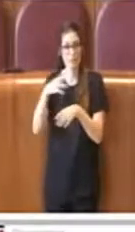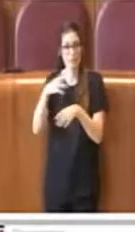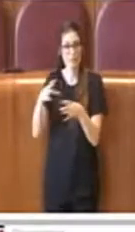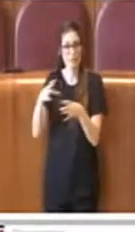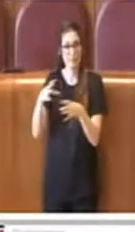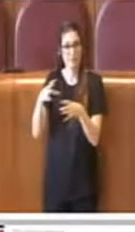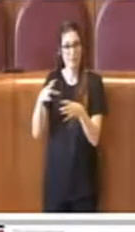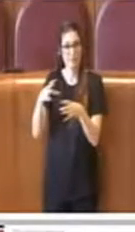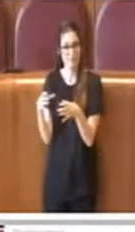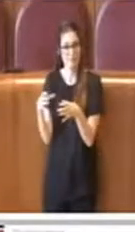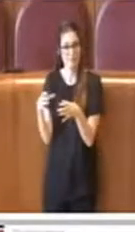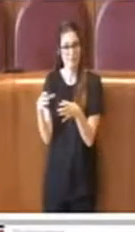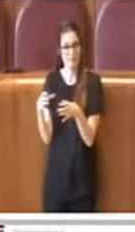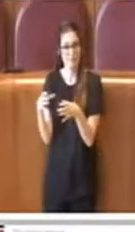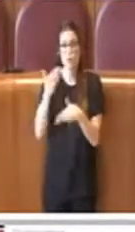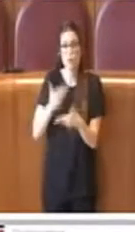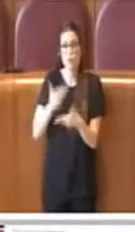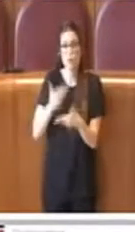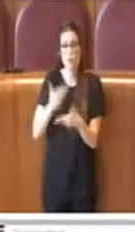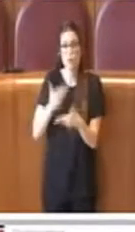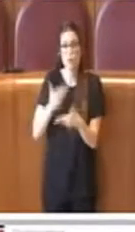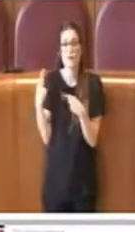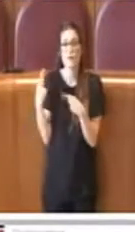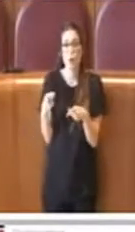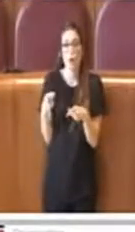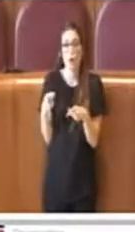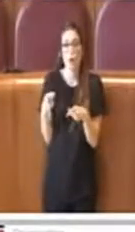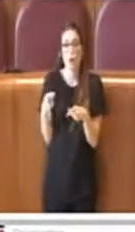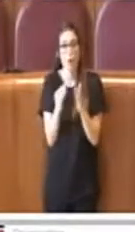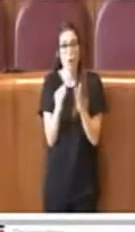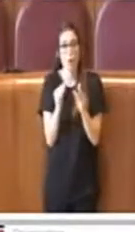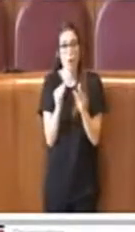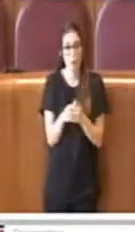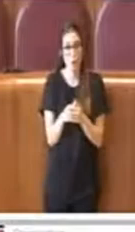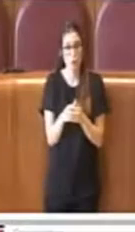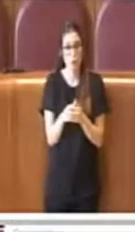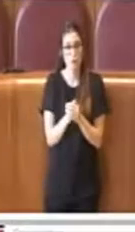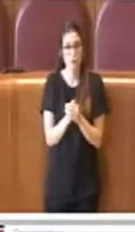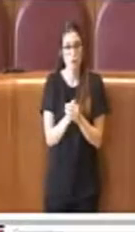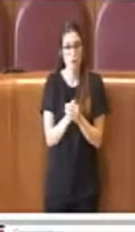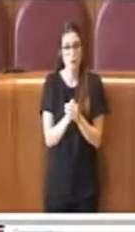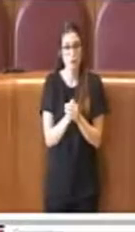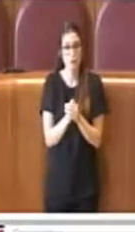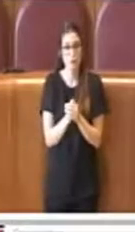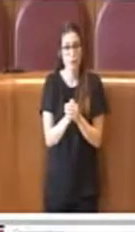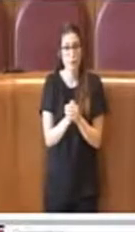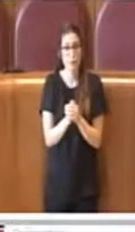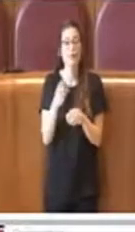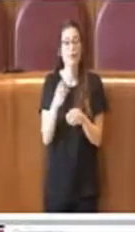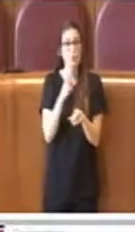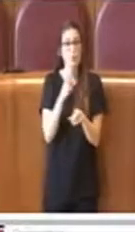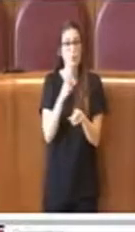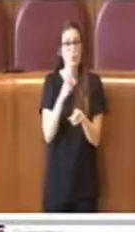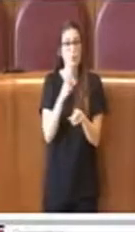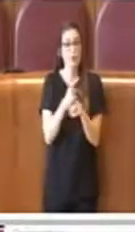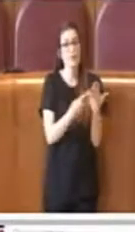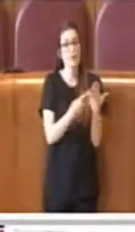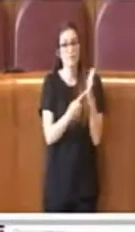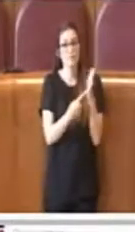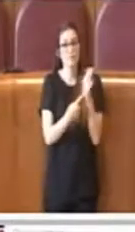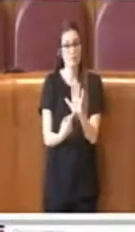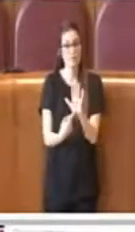procedure che di fatto fino ad oggi non sono mai state regolamentate. La consulta rappresenta e deve rappresentare per l